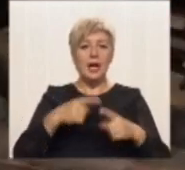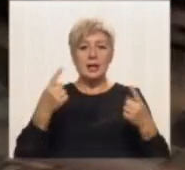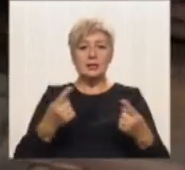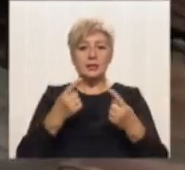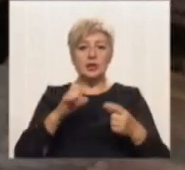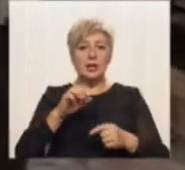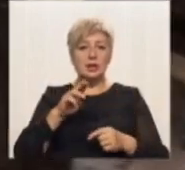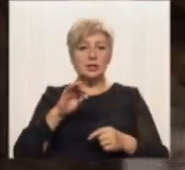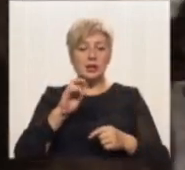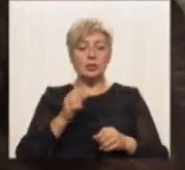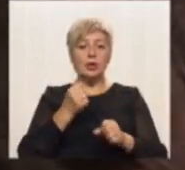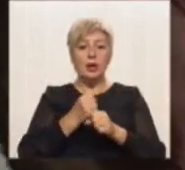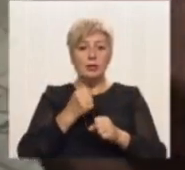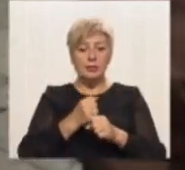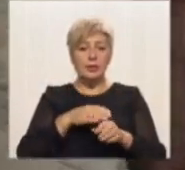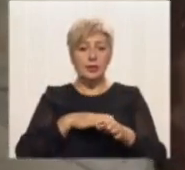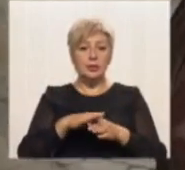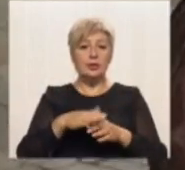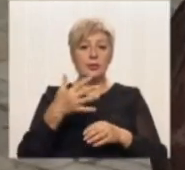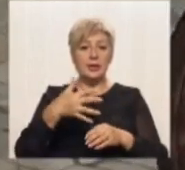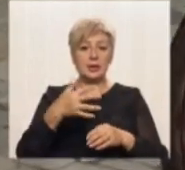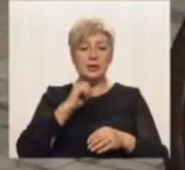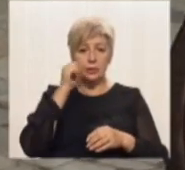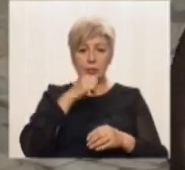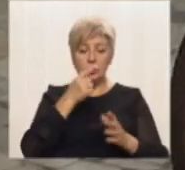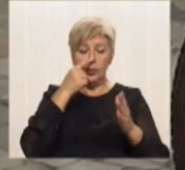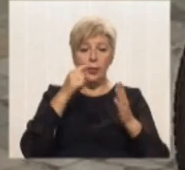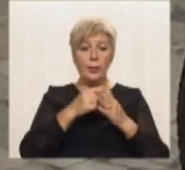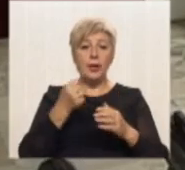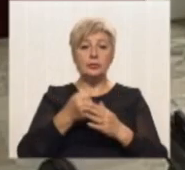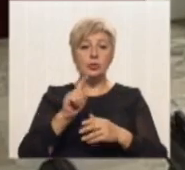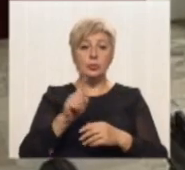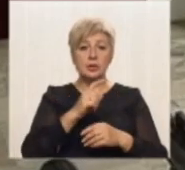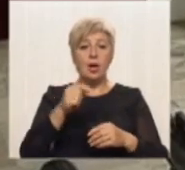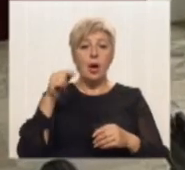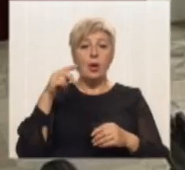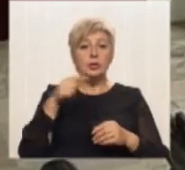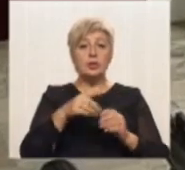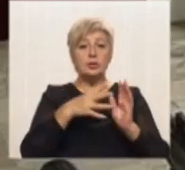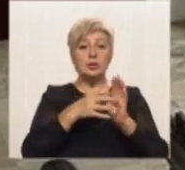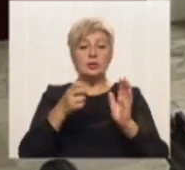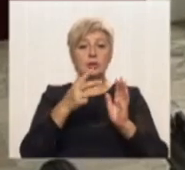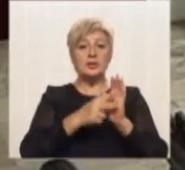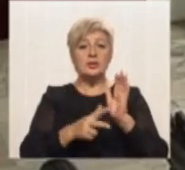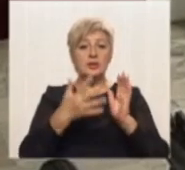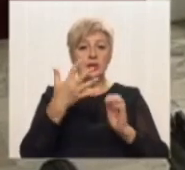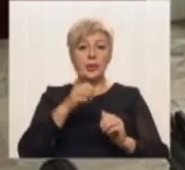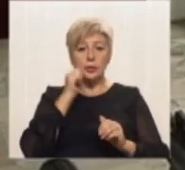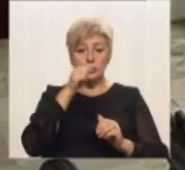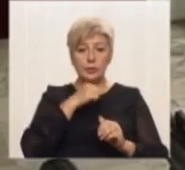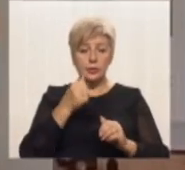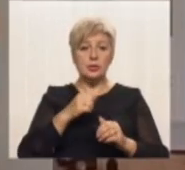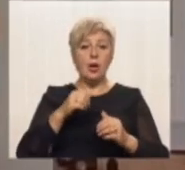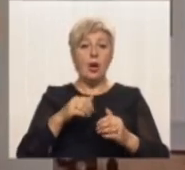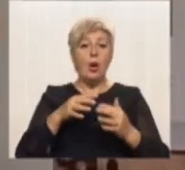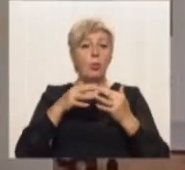виготовлений у післявоєнні 50-ті роки, потрапив до музею з військових складів у 1985 році. Бойової історії не